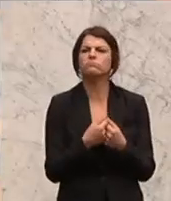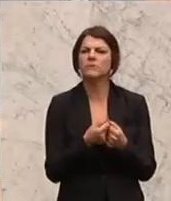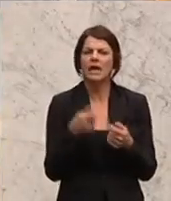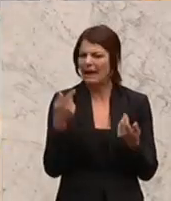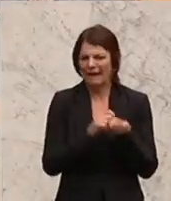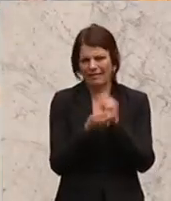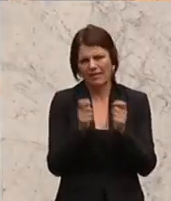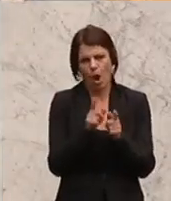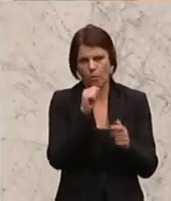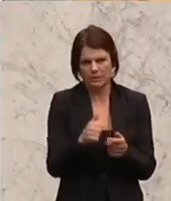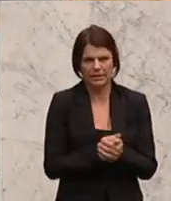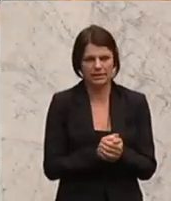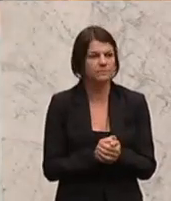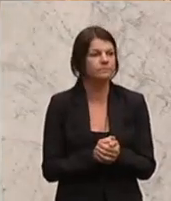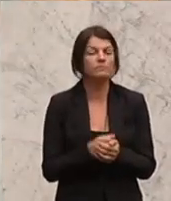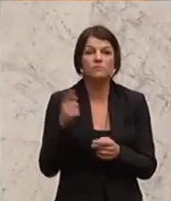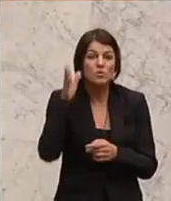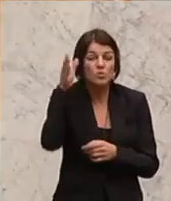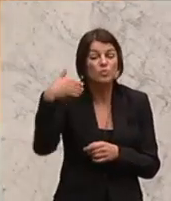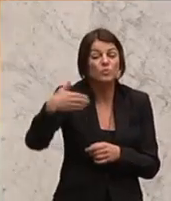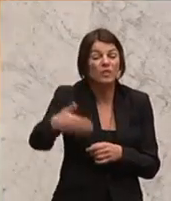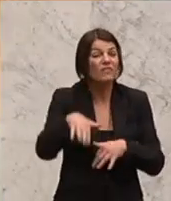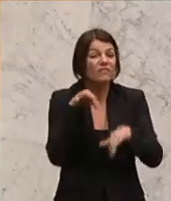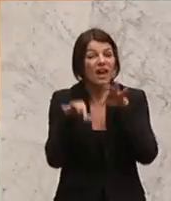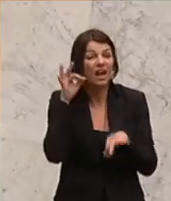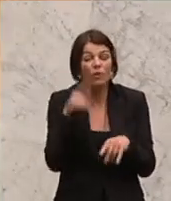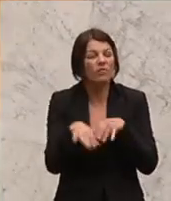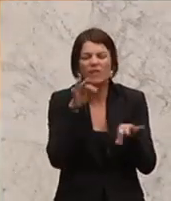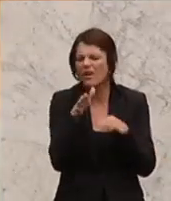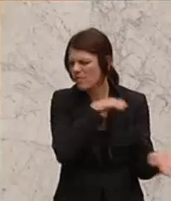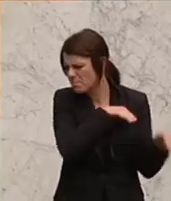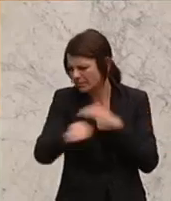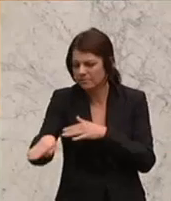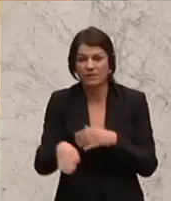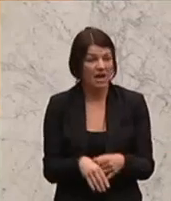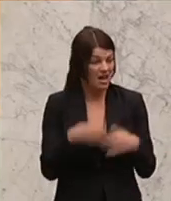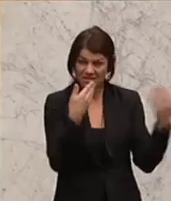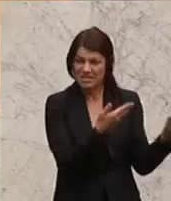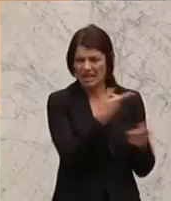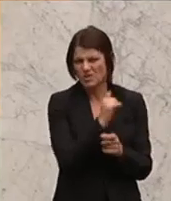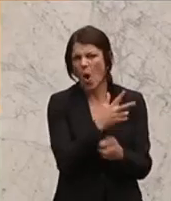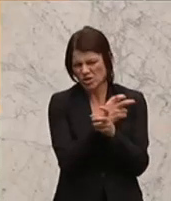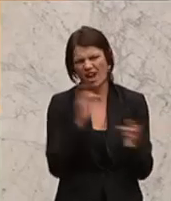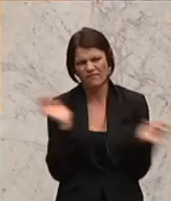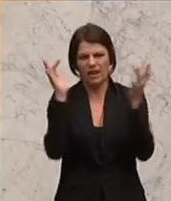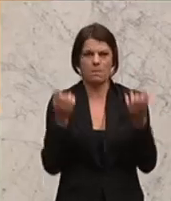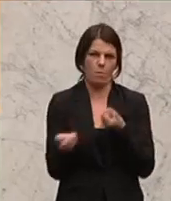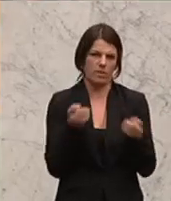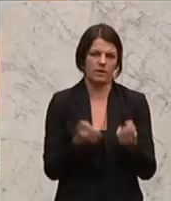auch nichts daran ändert, dass Ihnen auch in weiterer Folge die Wählerinnen und Wähler in Scharen davonlaufen werden bei dieser österreichfeindlichen Politik.